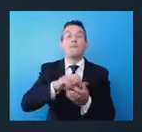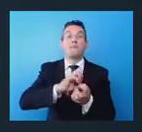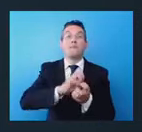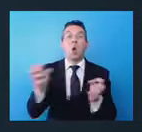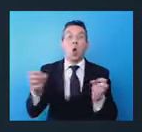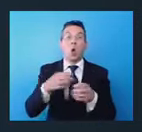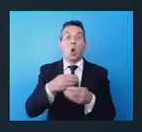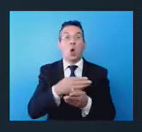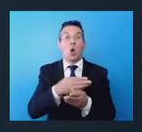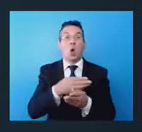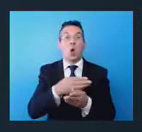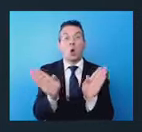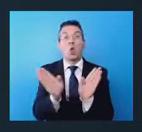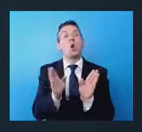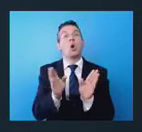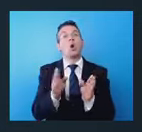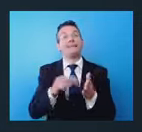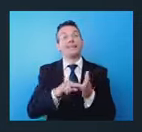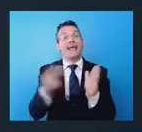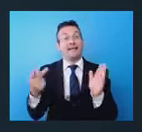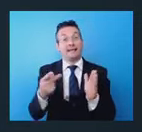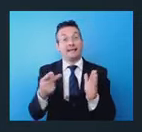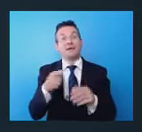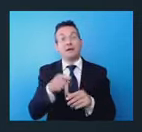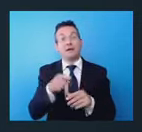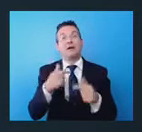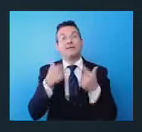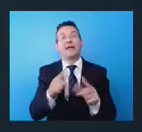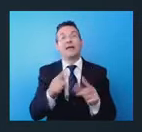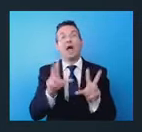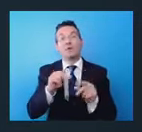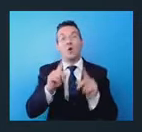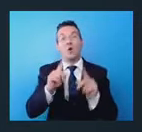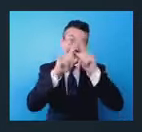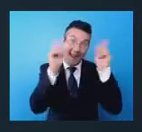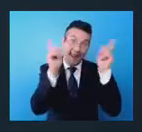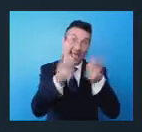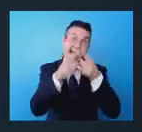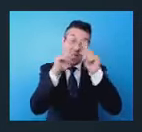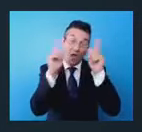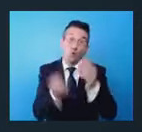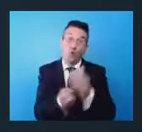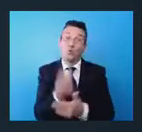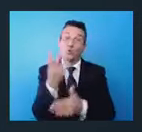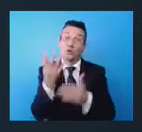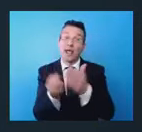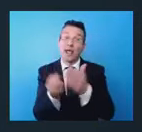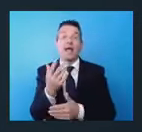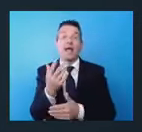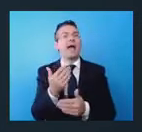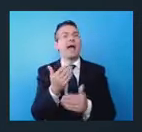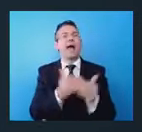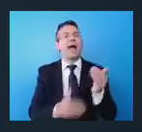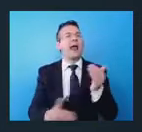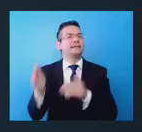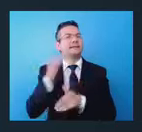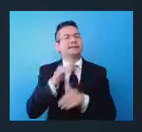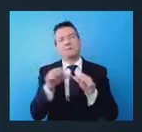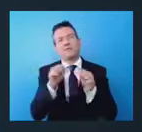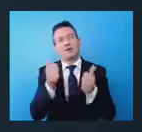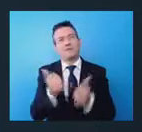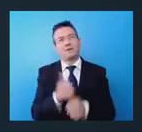politecnica, capace di generare anche nuove lauree, altissima formazione, capacità di